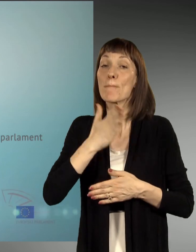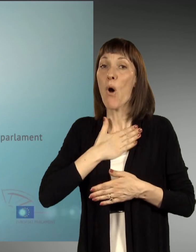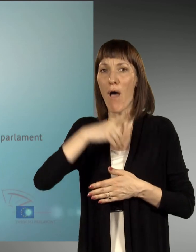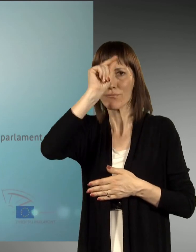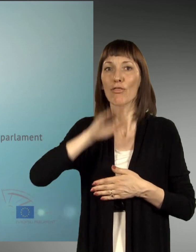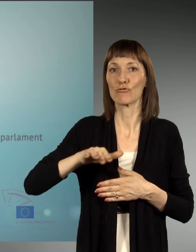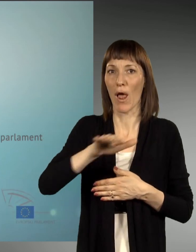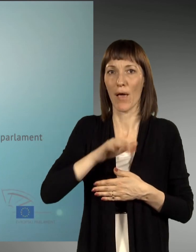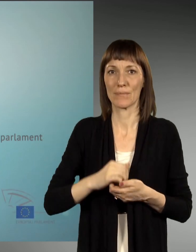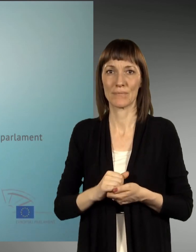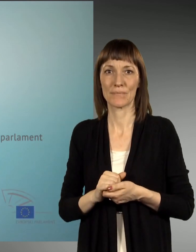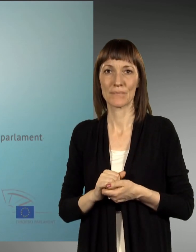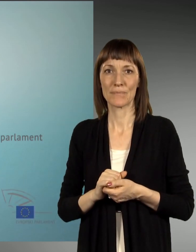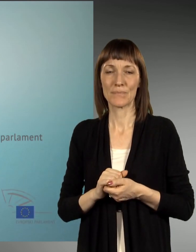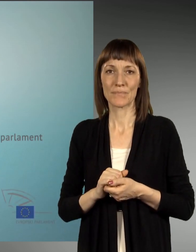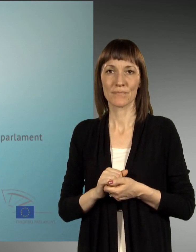Evropa, moja dežela.